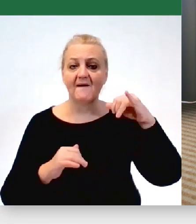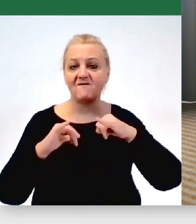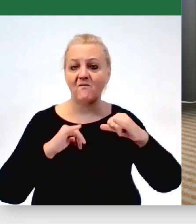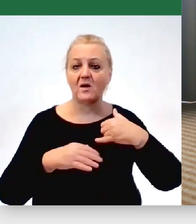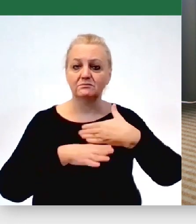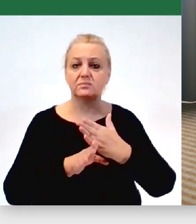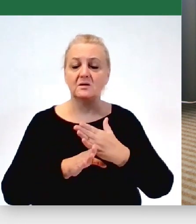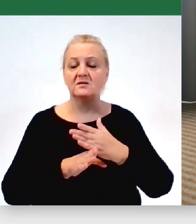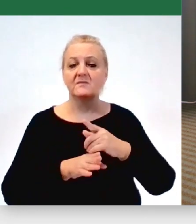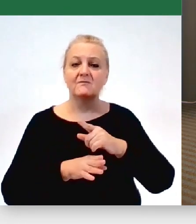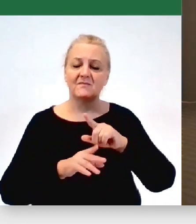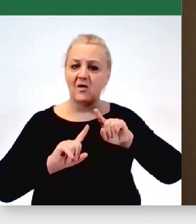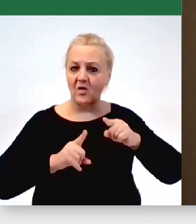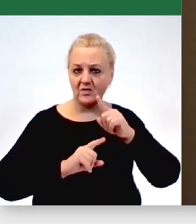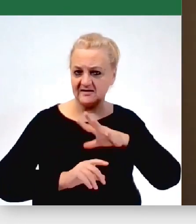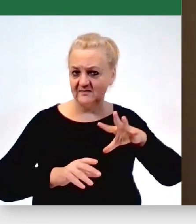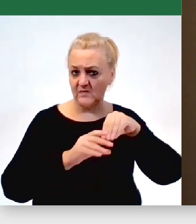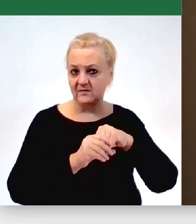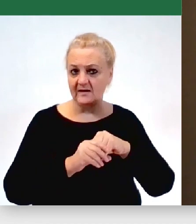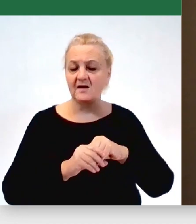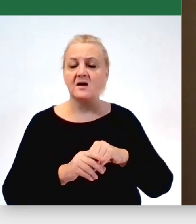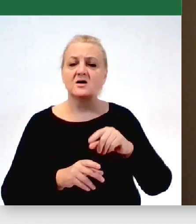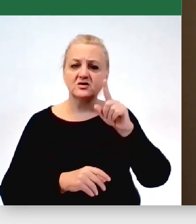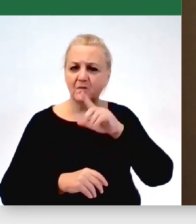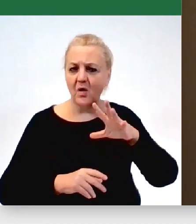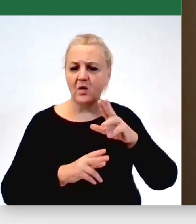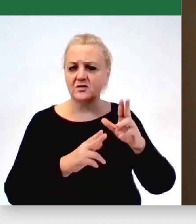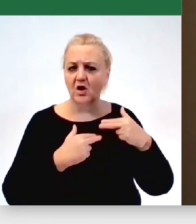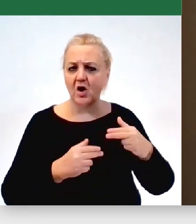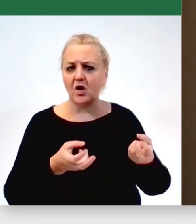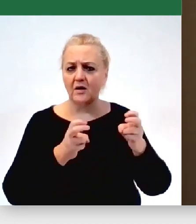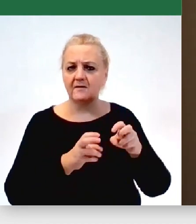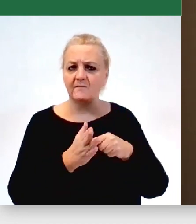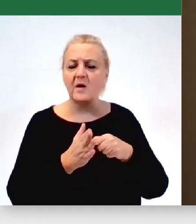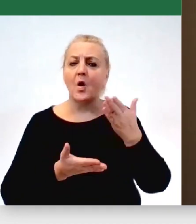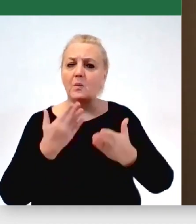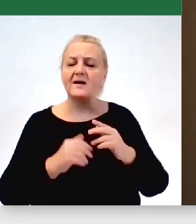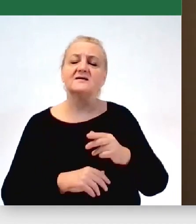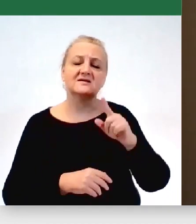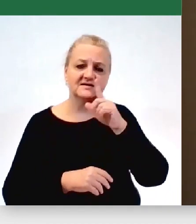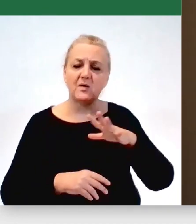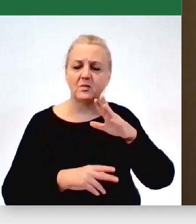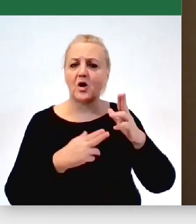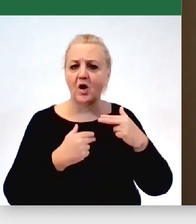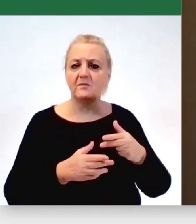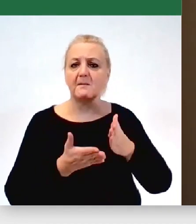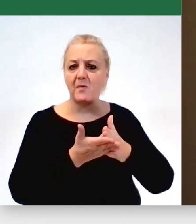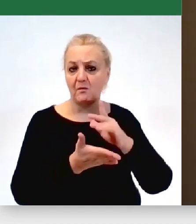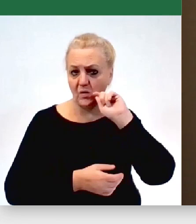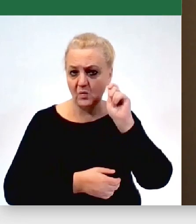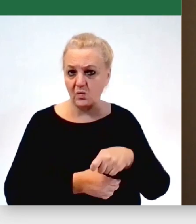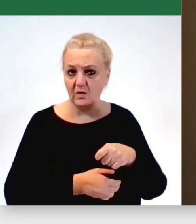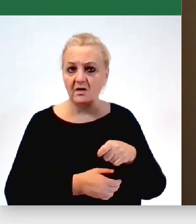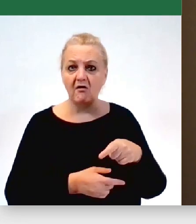organizacjami społecznymi, to tak to wygląda, społeczny komitet, Lubelski Społeczny Komitet Pomocy Ukrainie, jest